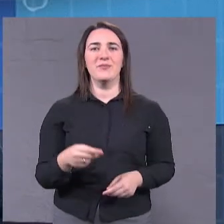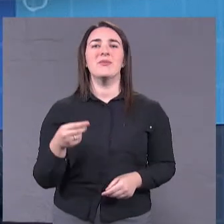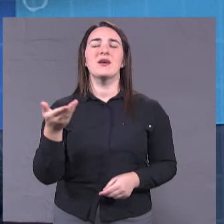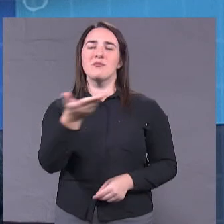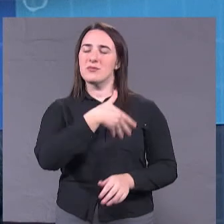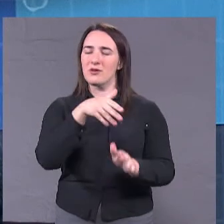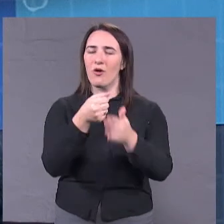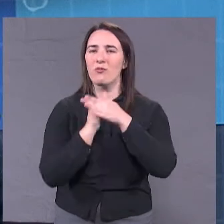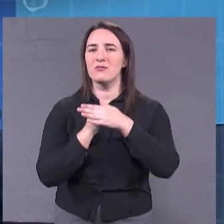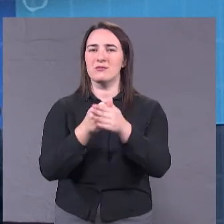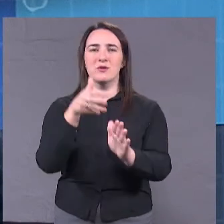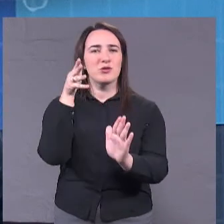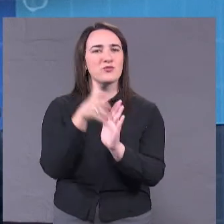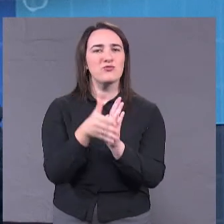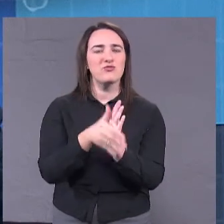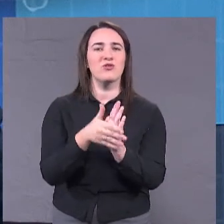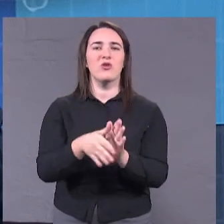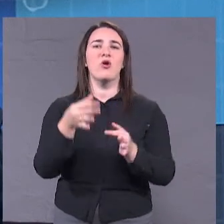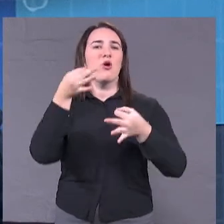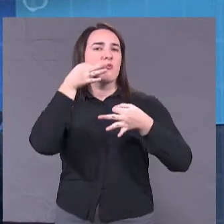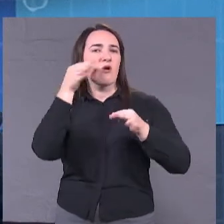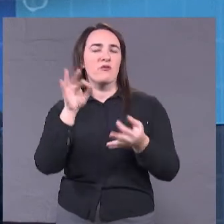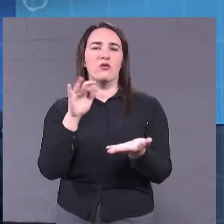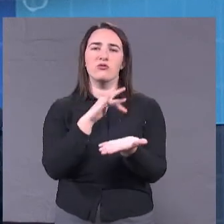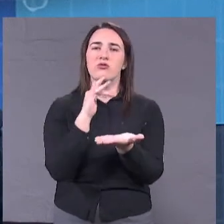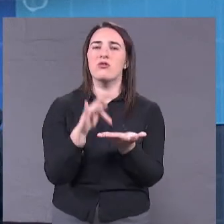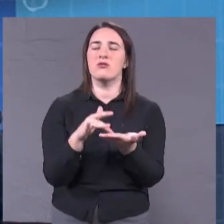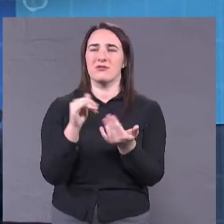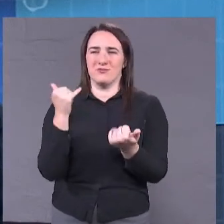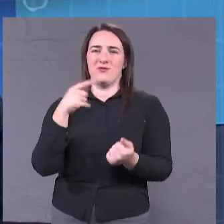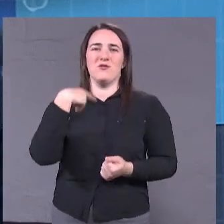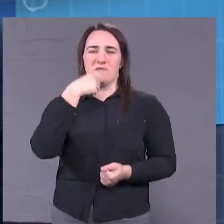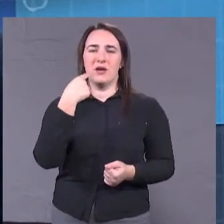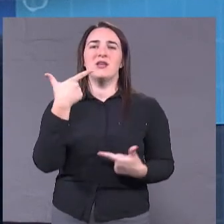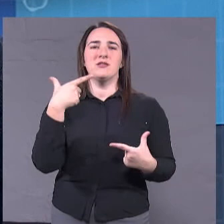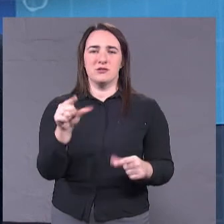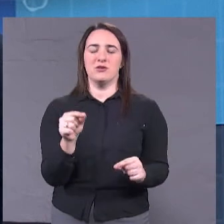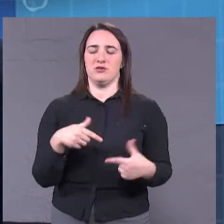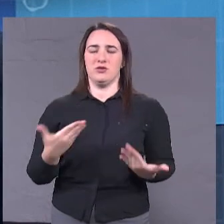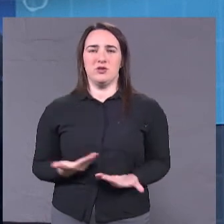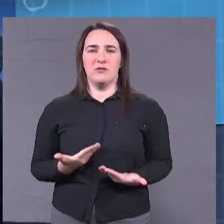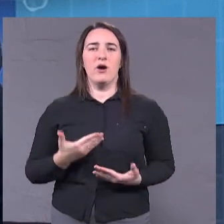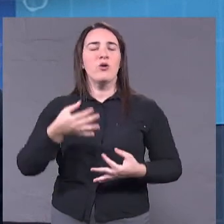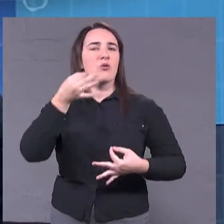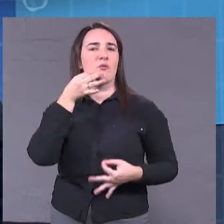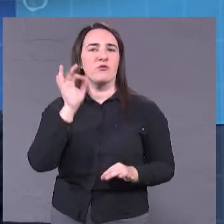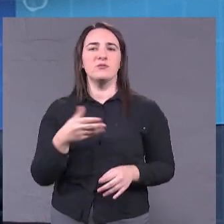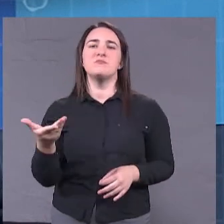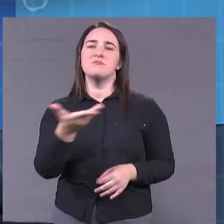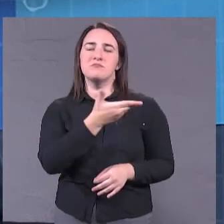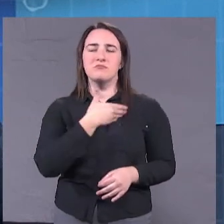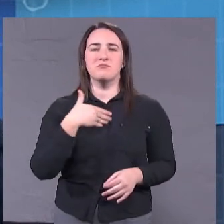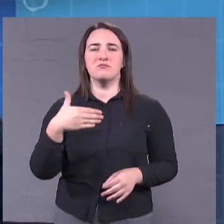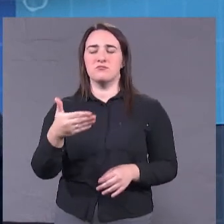комфортних городів, як сьогодні говорять, де проживати комфортно. Ми провели цілу